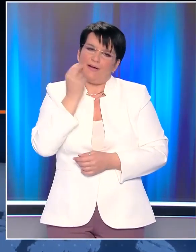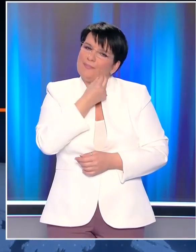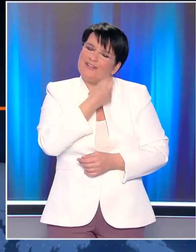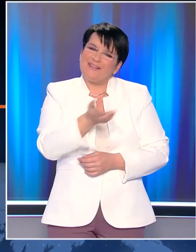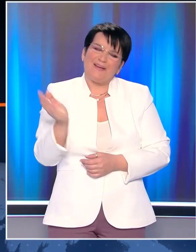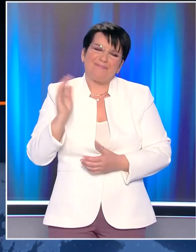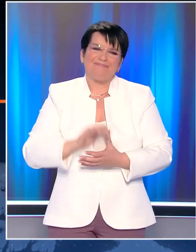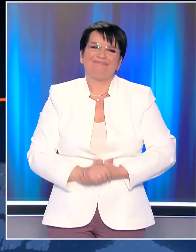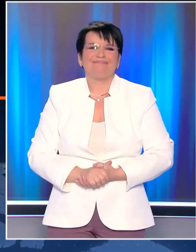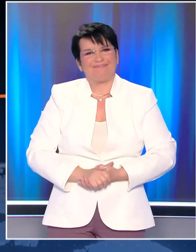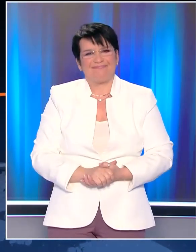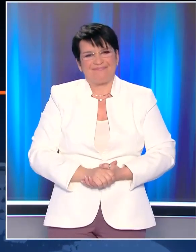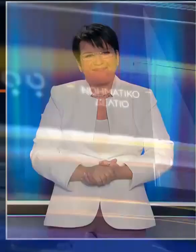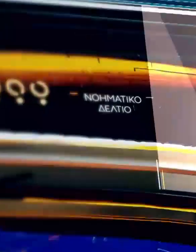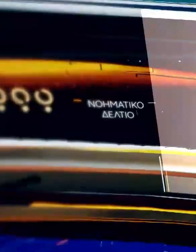Καλό απόγευμα σε όλους.